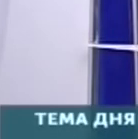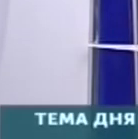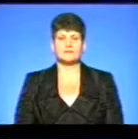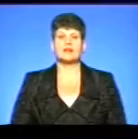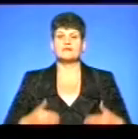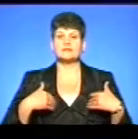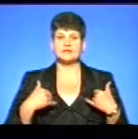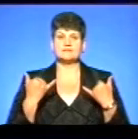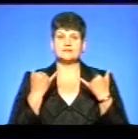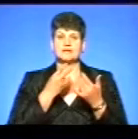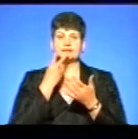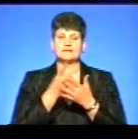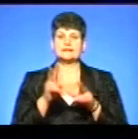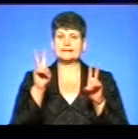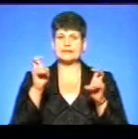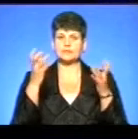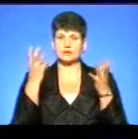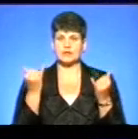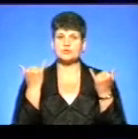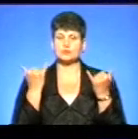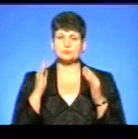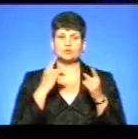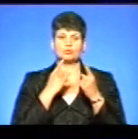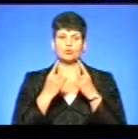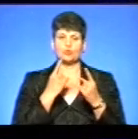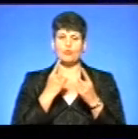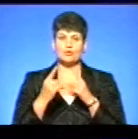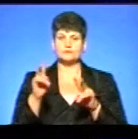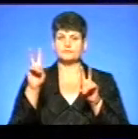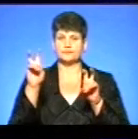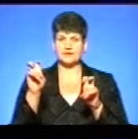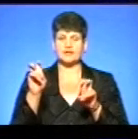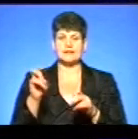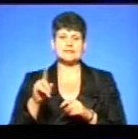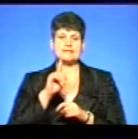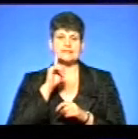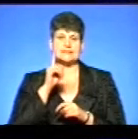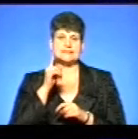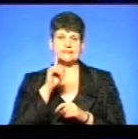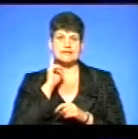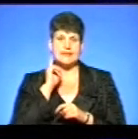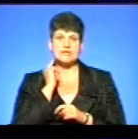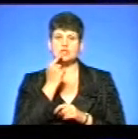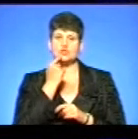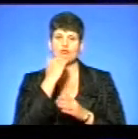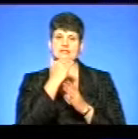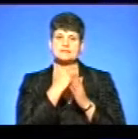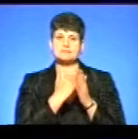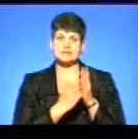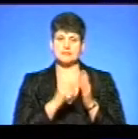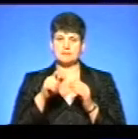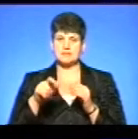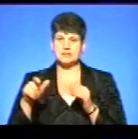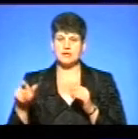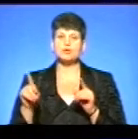Вітаю, ви дивитесь тему дня. Сьогодні будемо говорити про так звані зелені і червоні списки пацієнтів. Власне, про